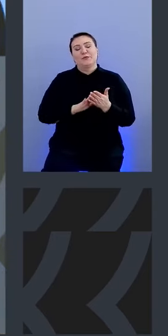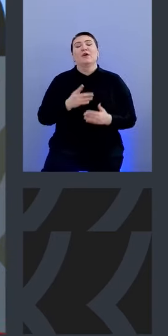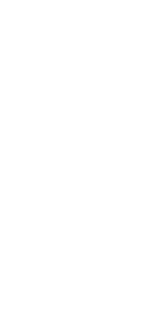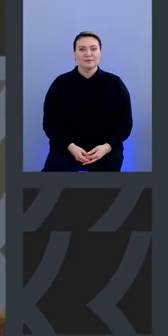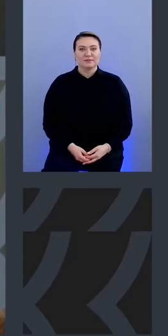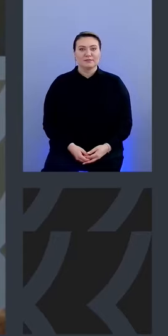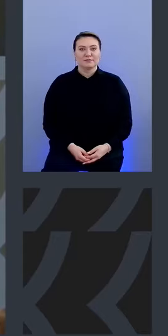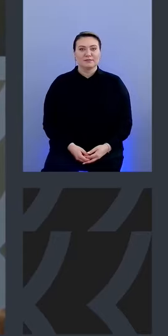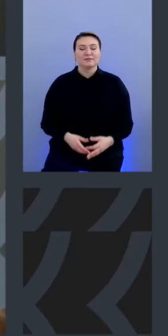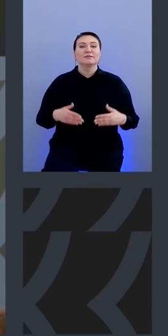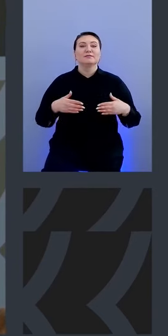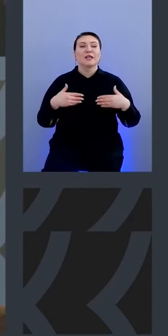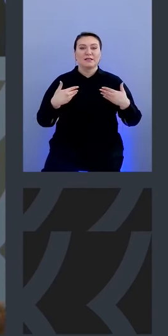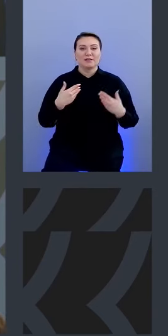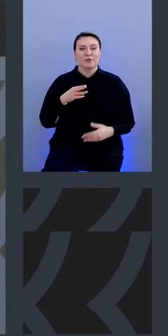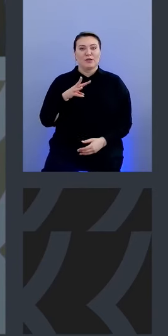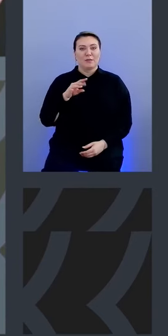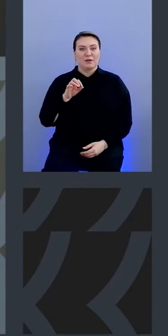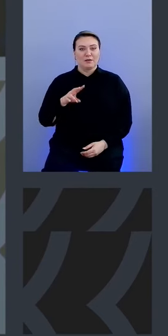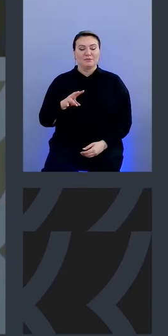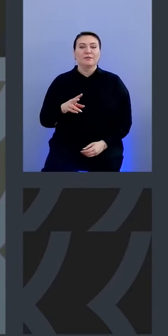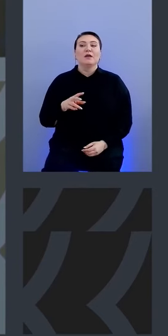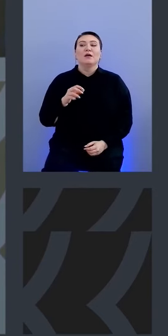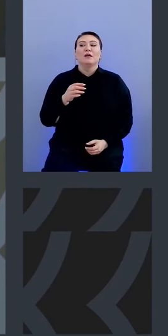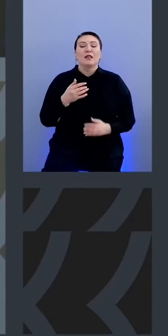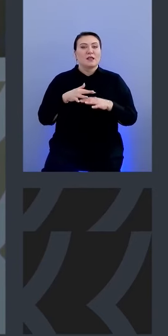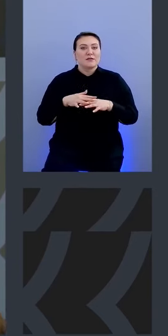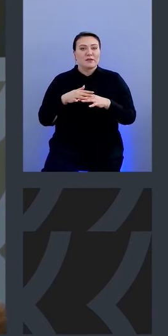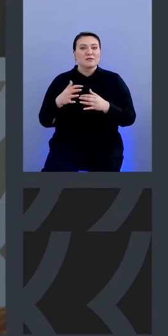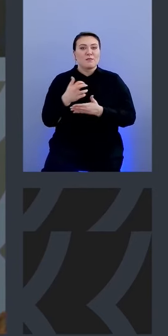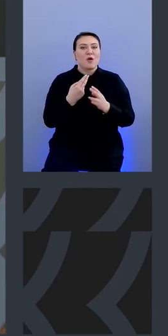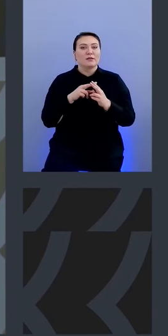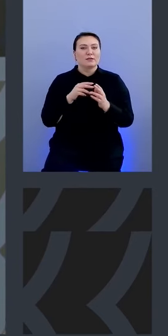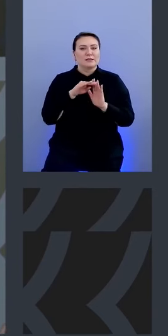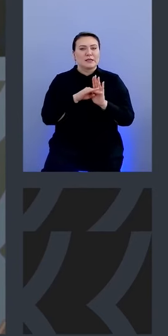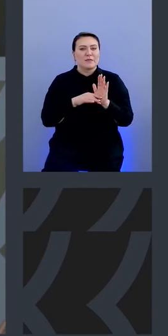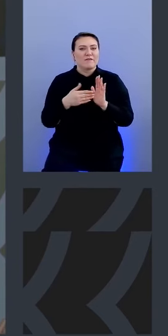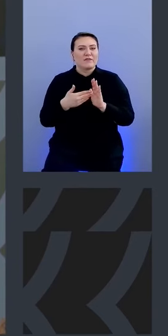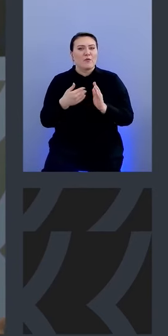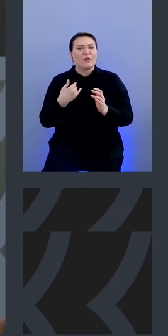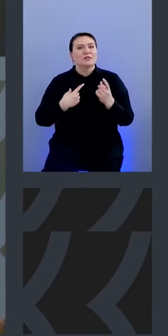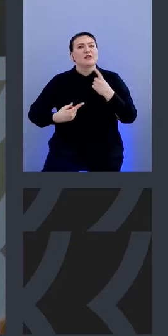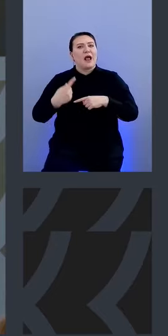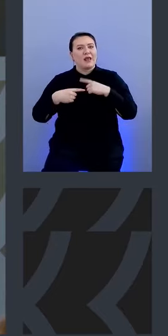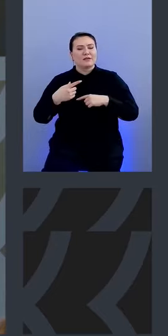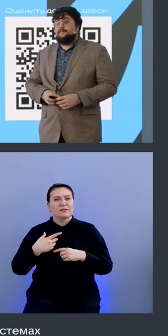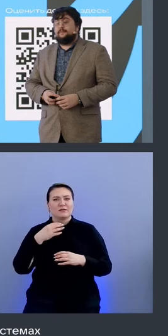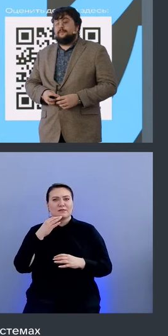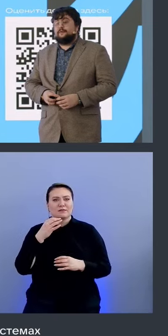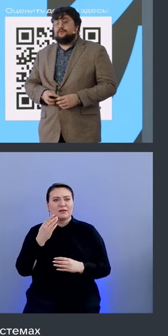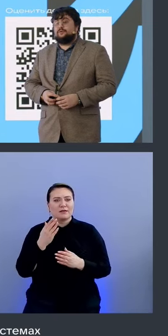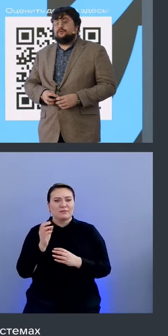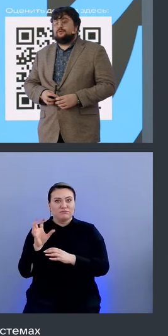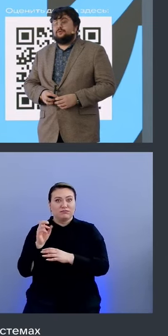здравствуйте михаил а вот на основании сбора от этих системных вызов у вас какой-нибудь алертинг есть по каким-то критическим